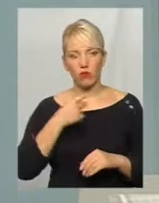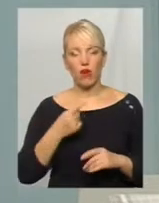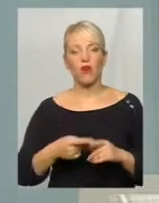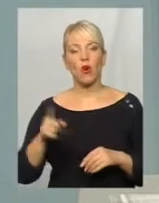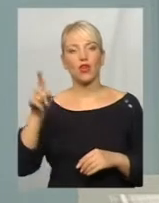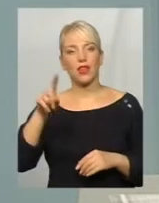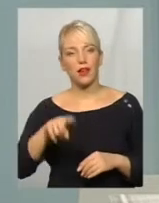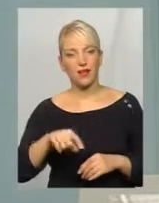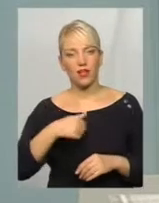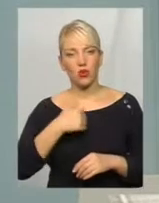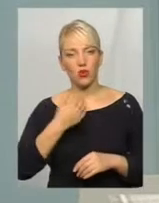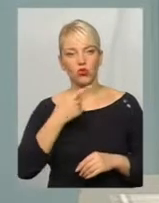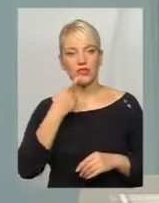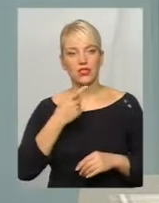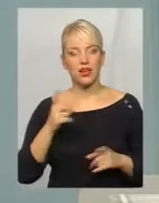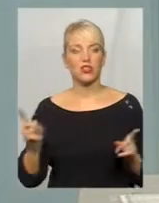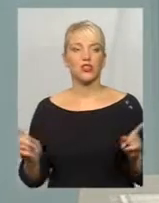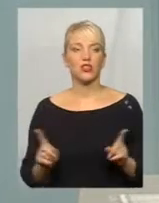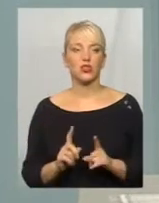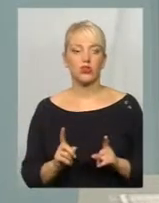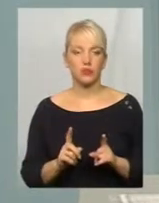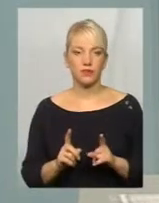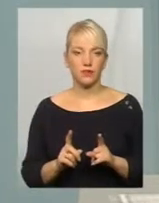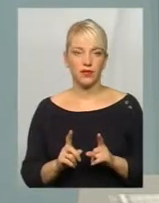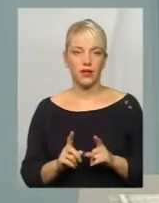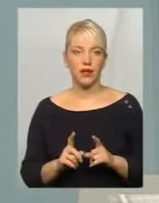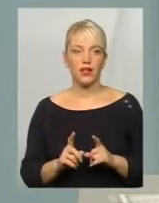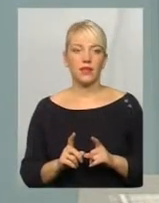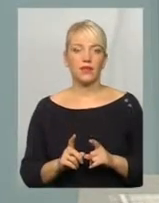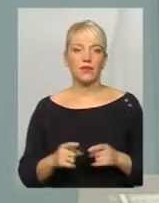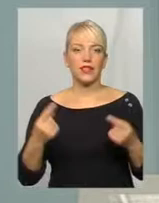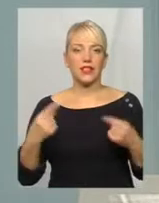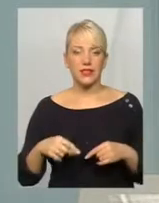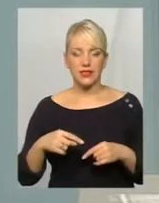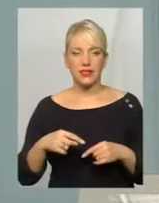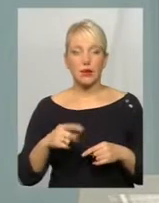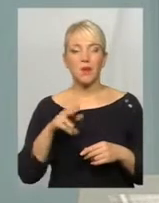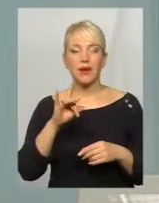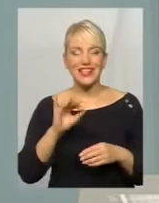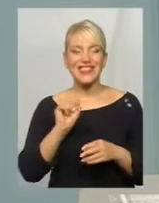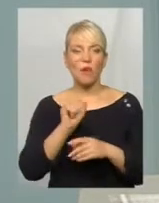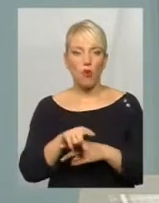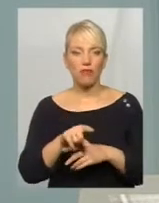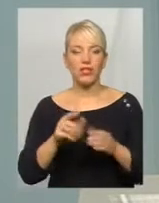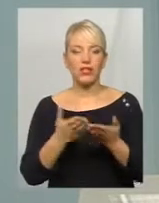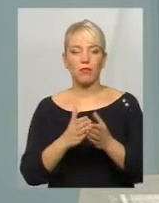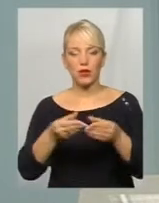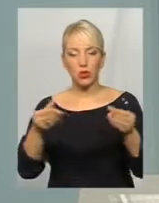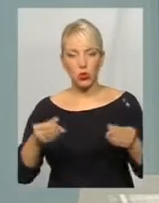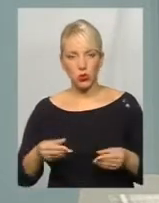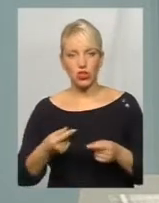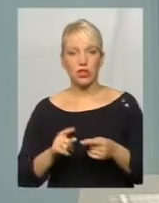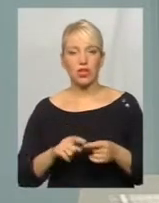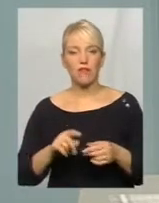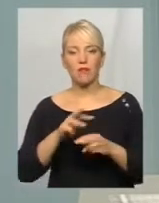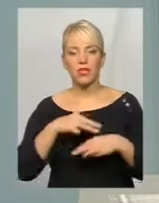Однак, я хочу зазначити, що при замовленні підручників кожного разу Міністерство освіти і